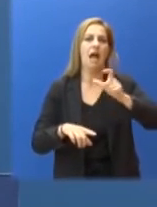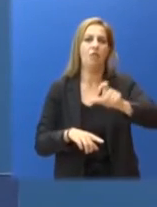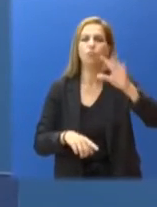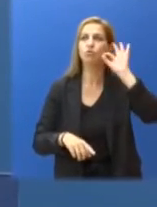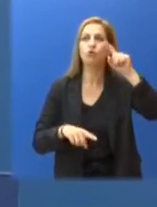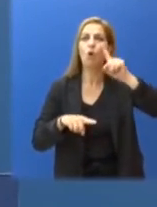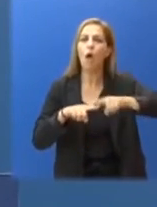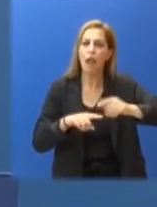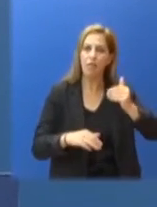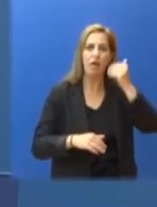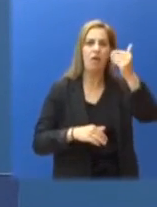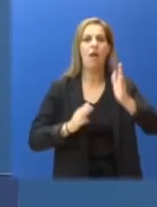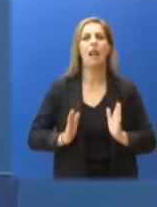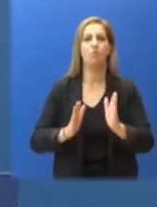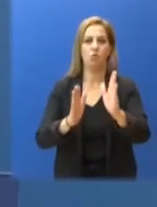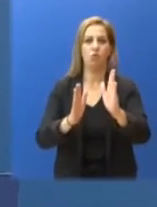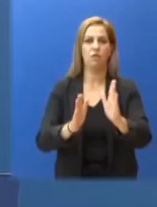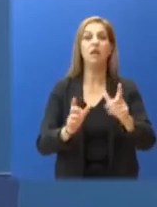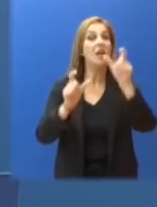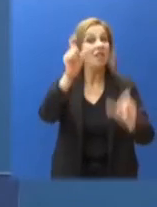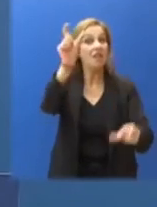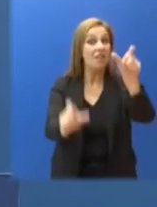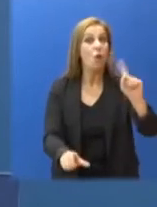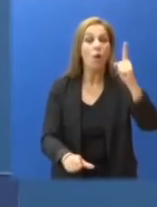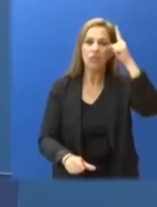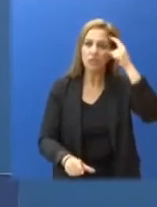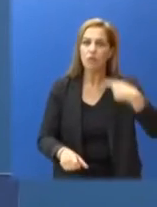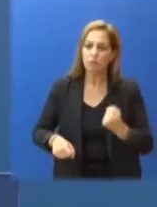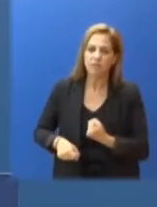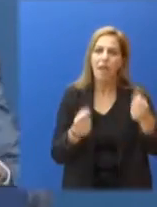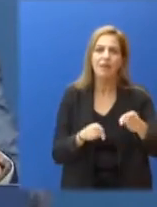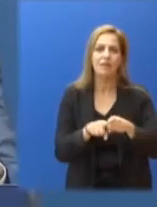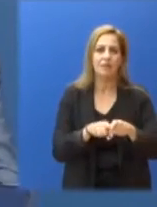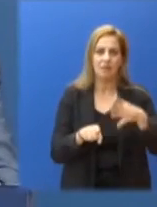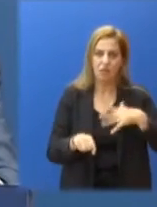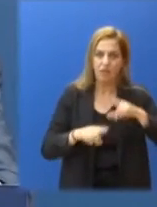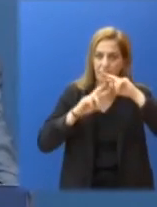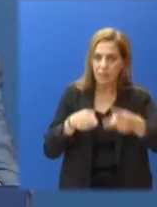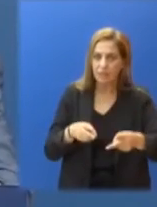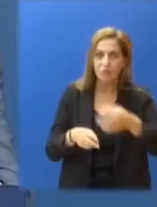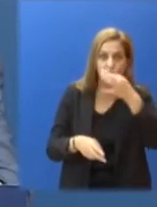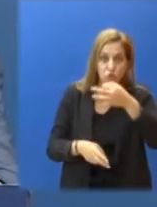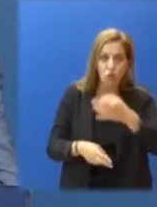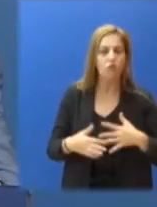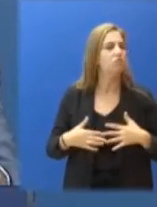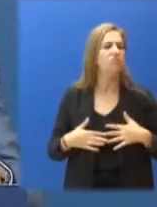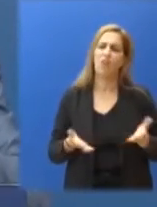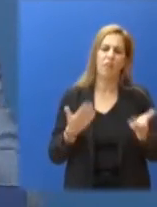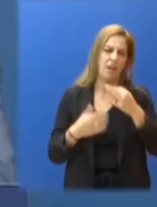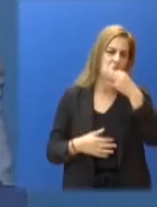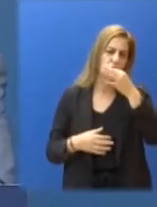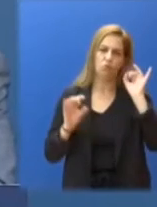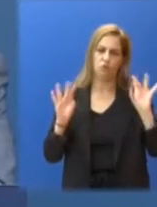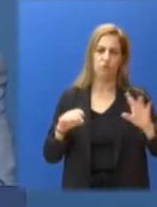Και οι πολίτες ξέρουν ότι θα είμαστε δίπλα τους και δεν θα αφήσουμε κανένας να μείνει πίσω. Αναφερόμενος στο θέμα των σχολείων, κύριος